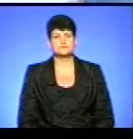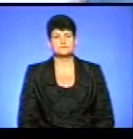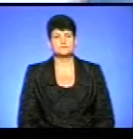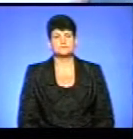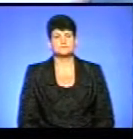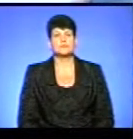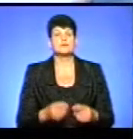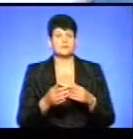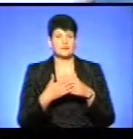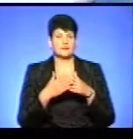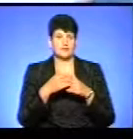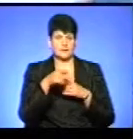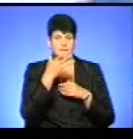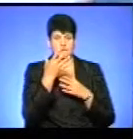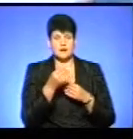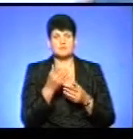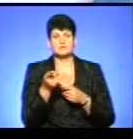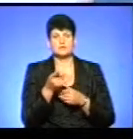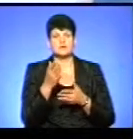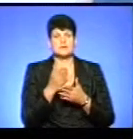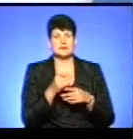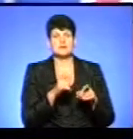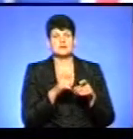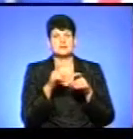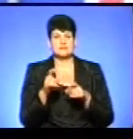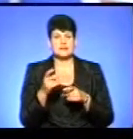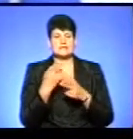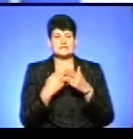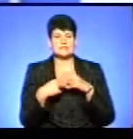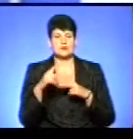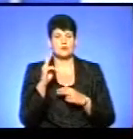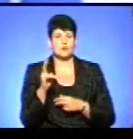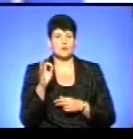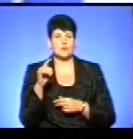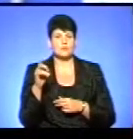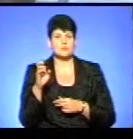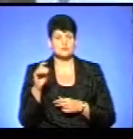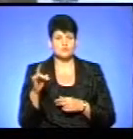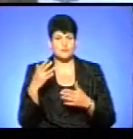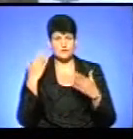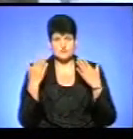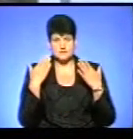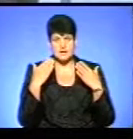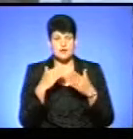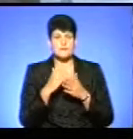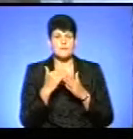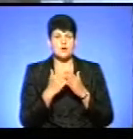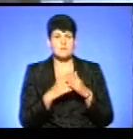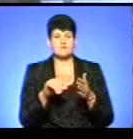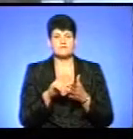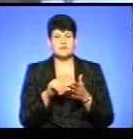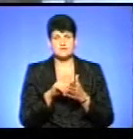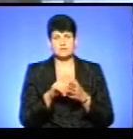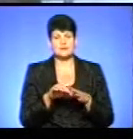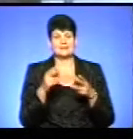Цими днями у Тернополі перебуває пересувний цирк «Кобзов», у розважальній програмі якого виступи диких тварин, зокрема бізонів,